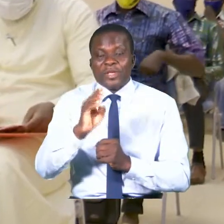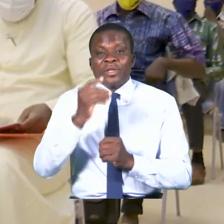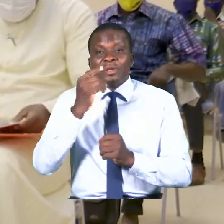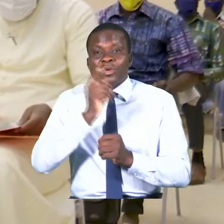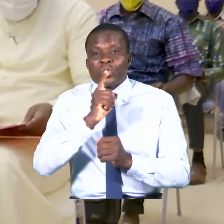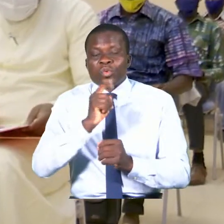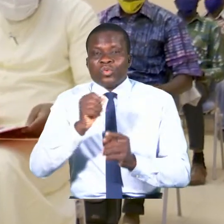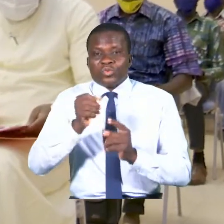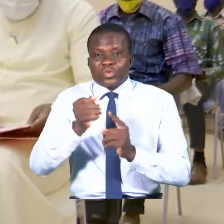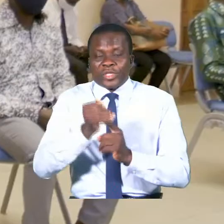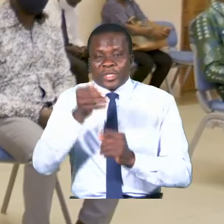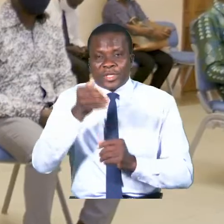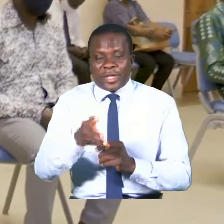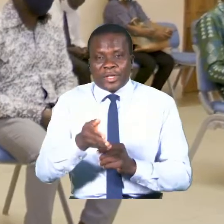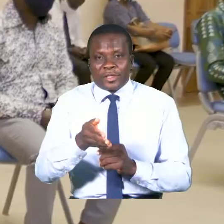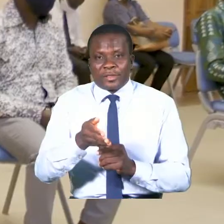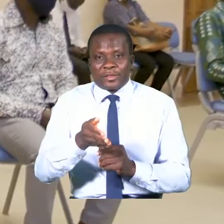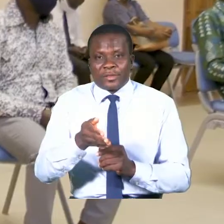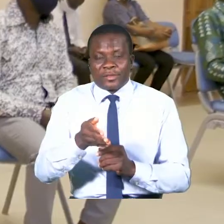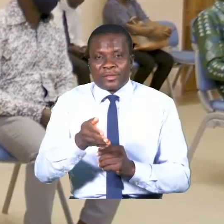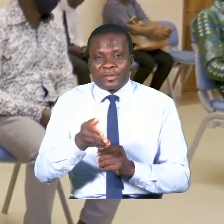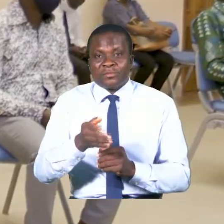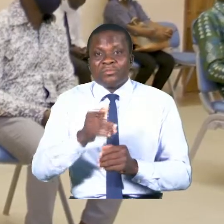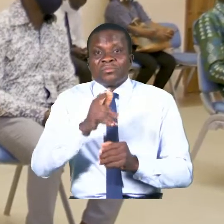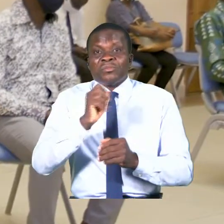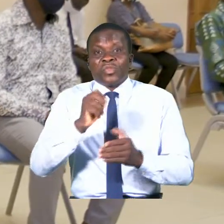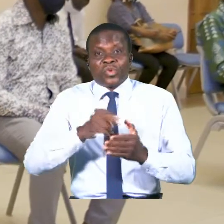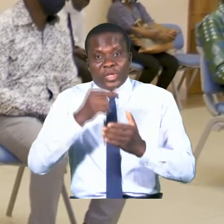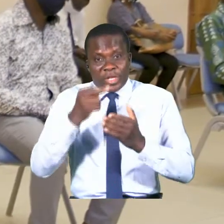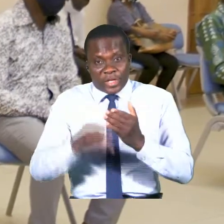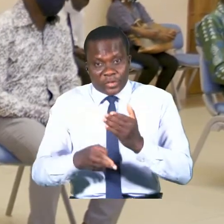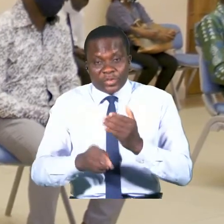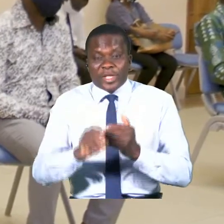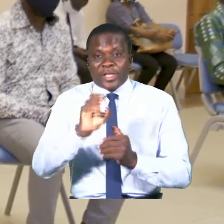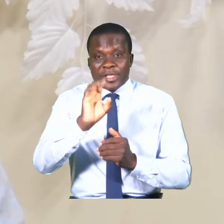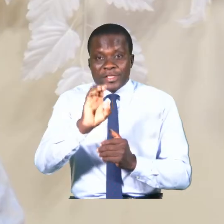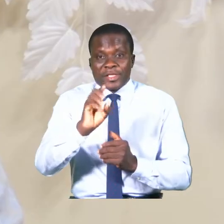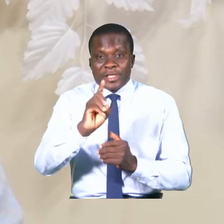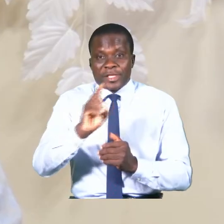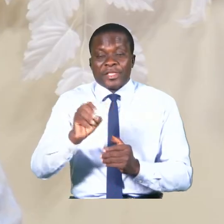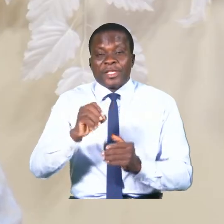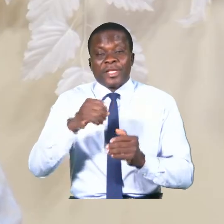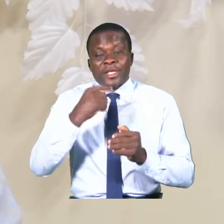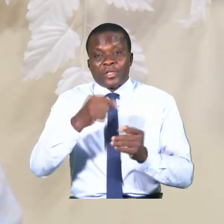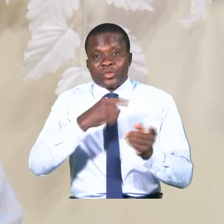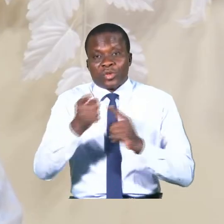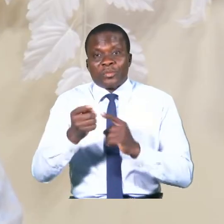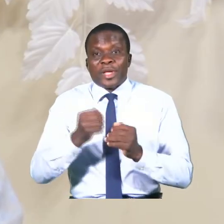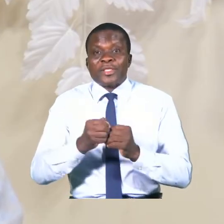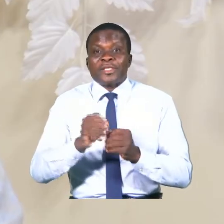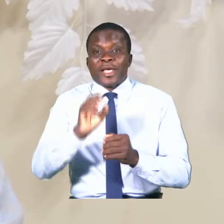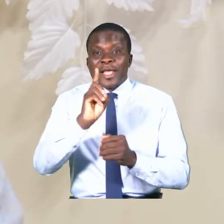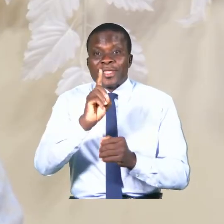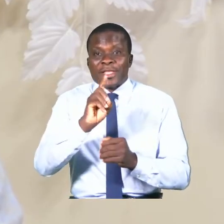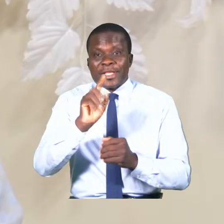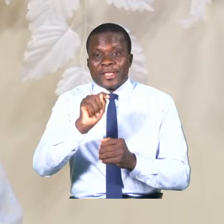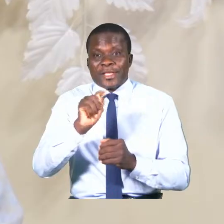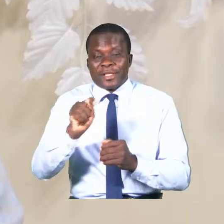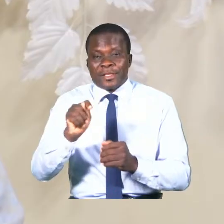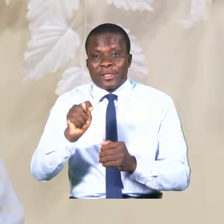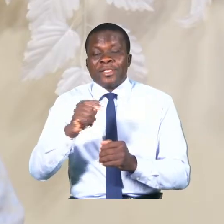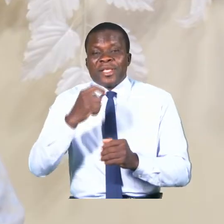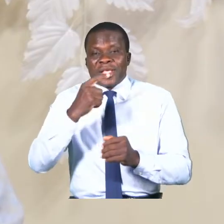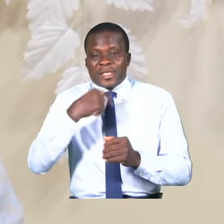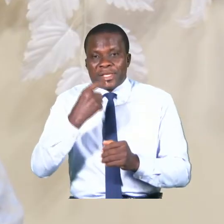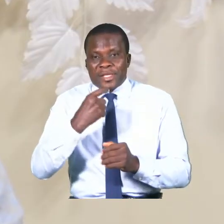et ravages. Les résultats de ce Bénin sont transmis à la compétition qui